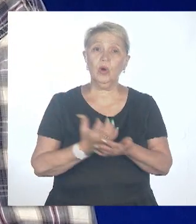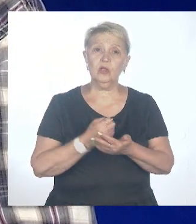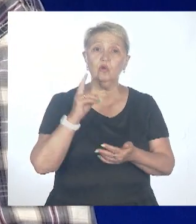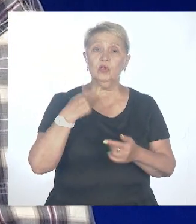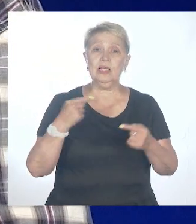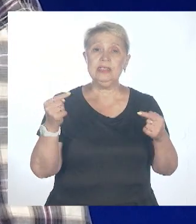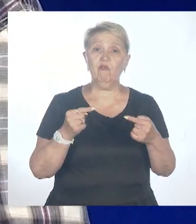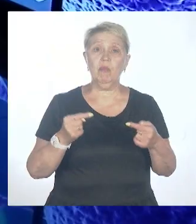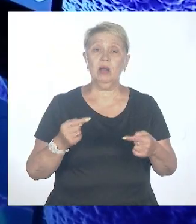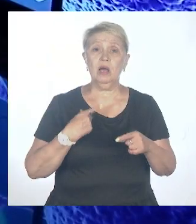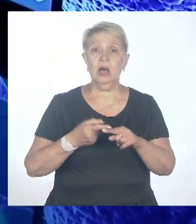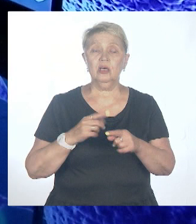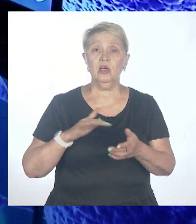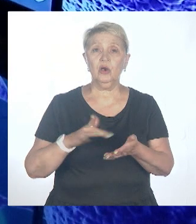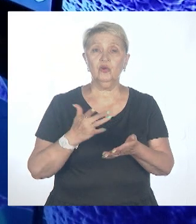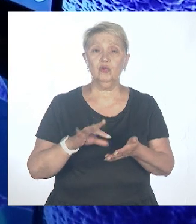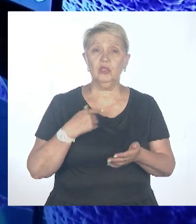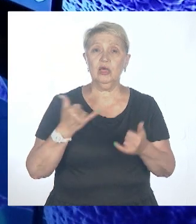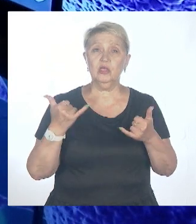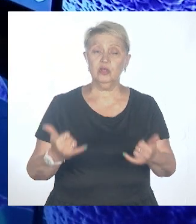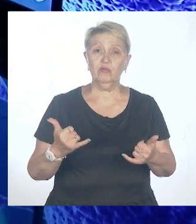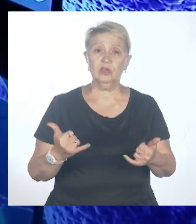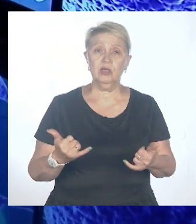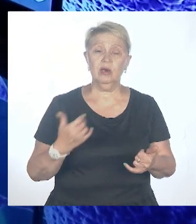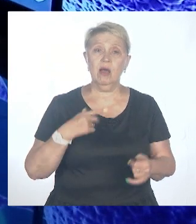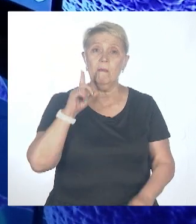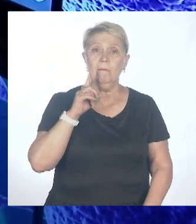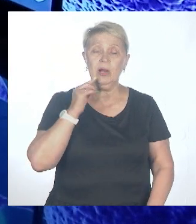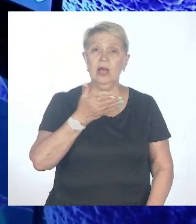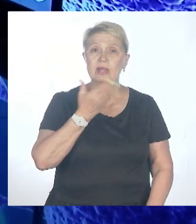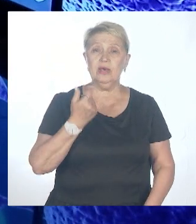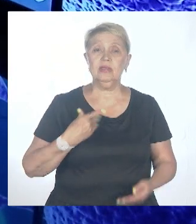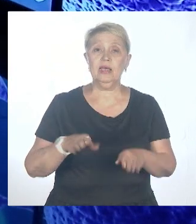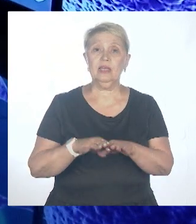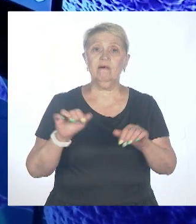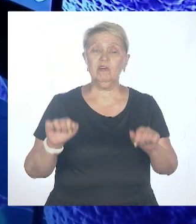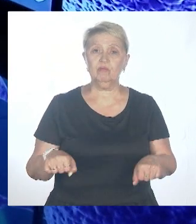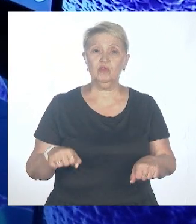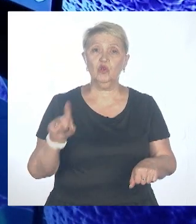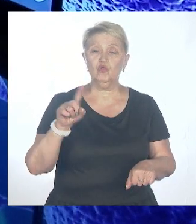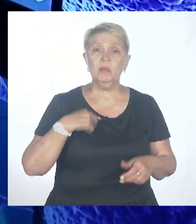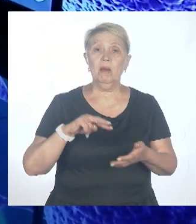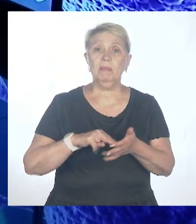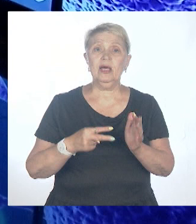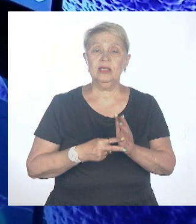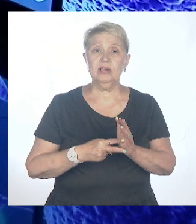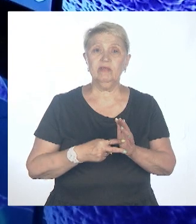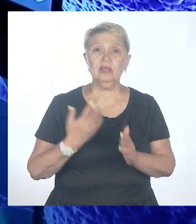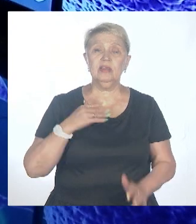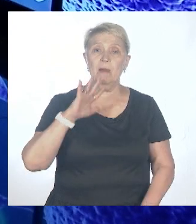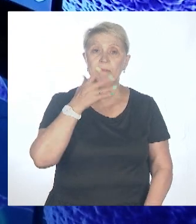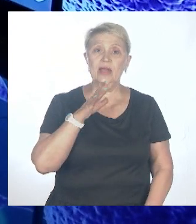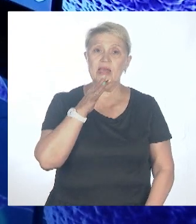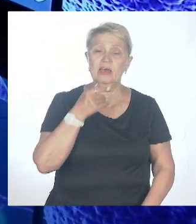вот этот расчет. Вы понимаете, что на сегодня у нас пока что нет таких возможностей, чтобы планировать, скажем, лет на 5-10